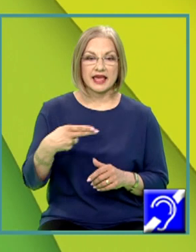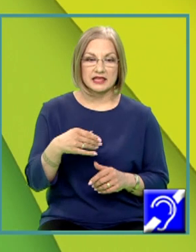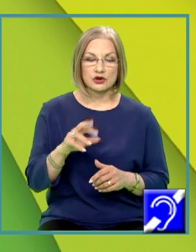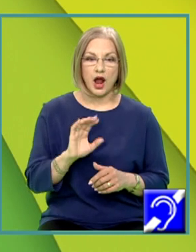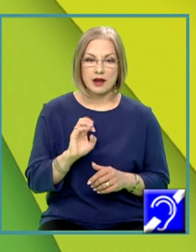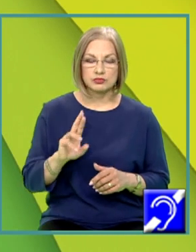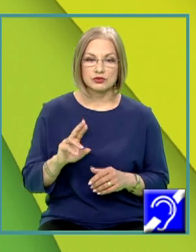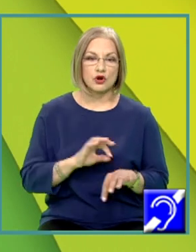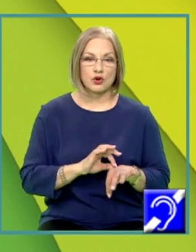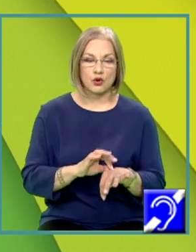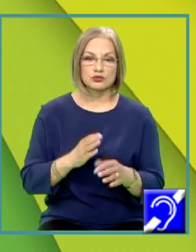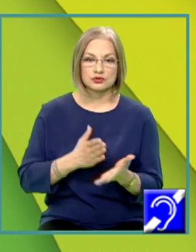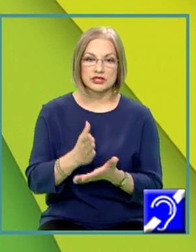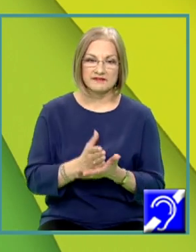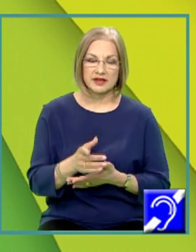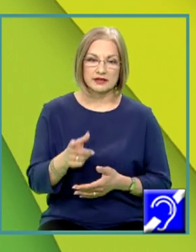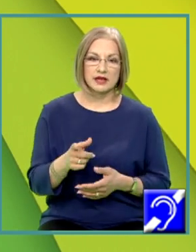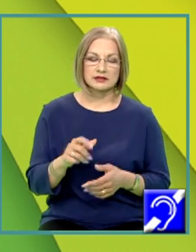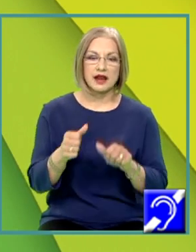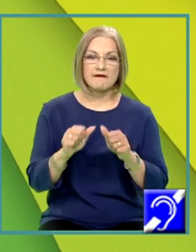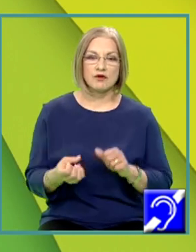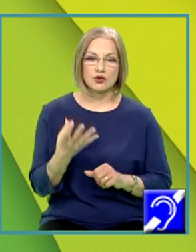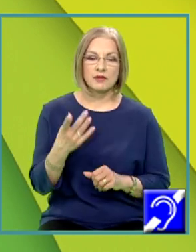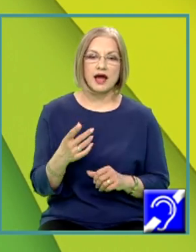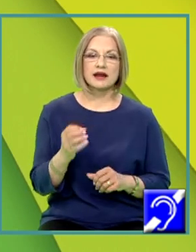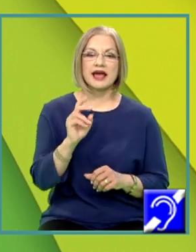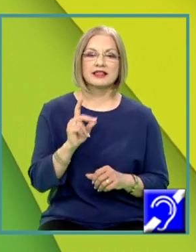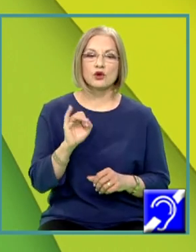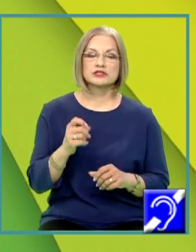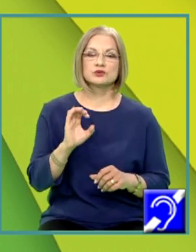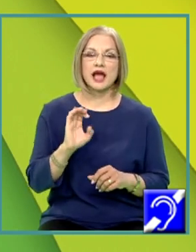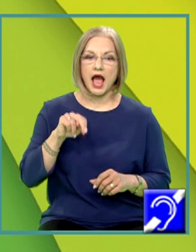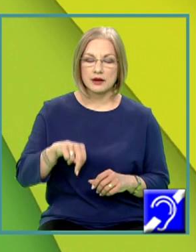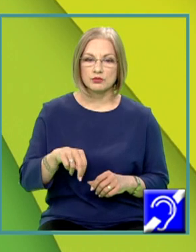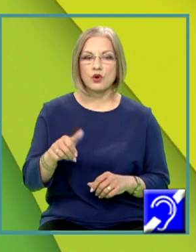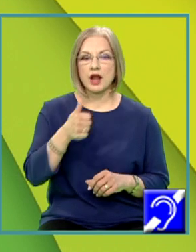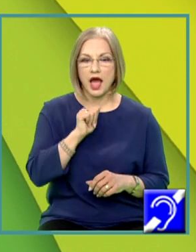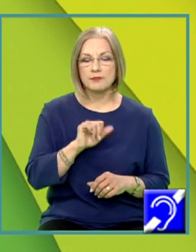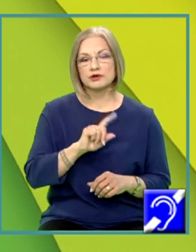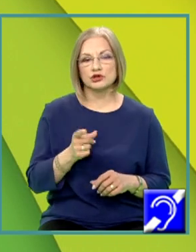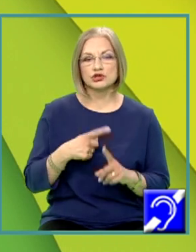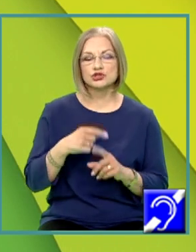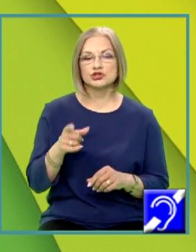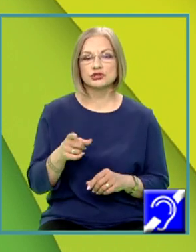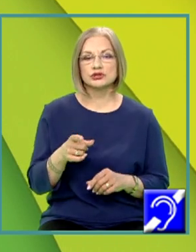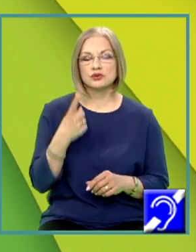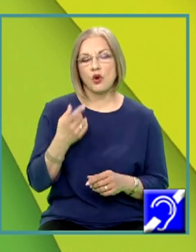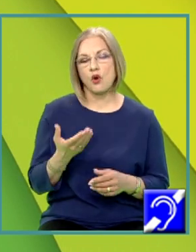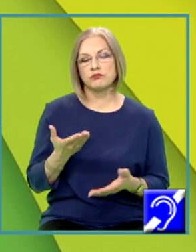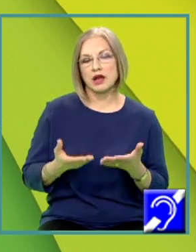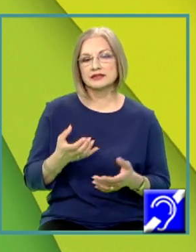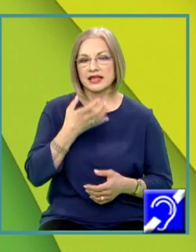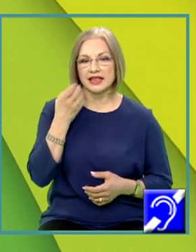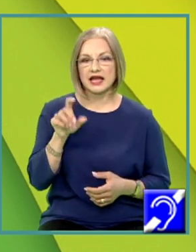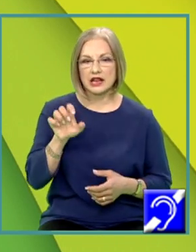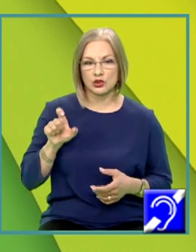conduce de fiecare dată la formarea dioxidului de carbon a apei și a unei cantități de